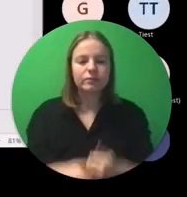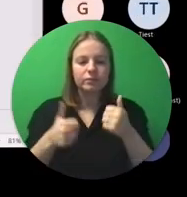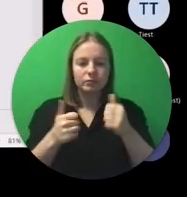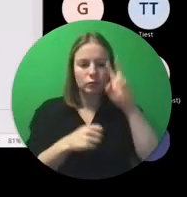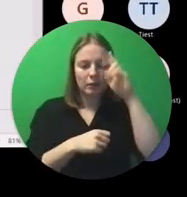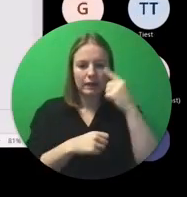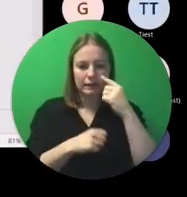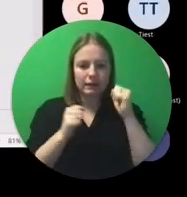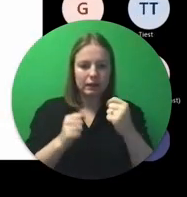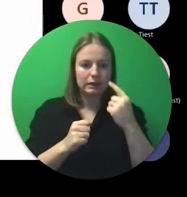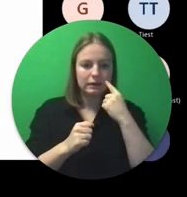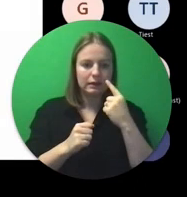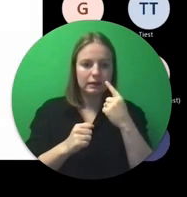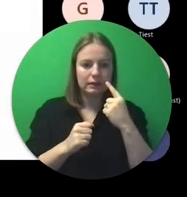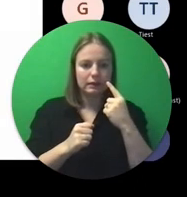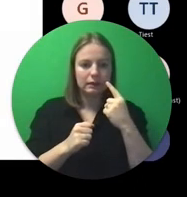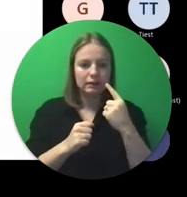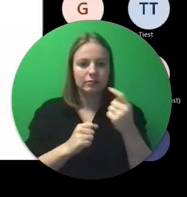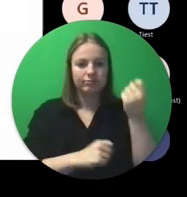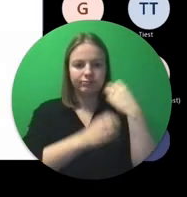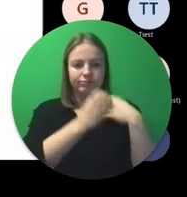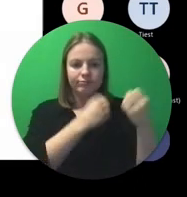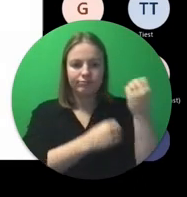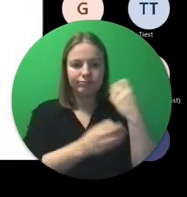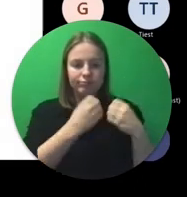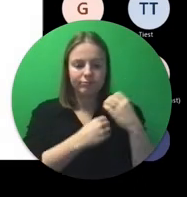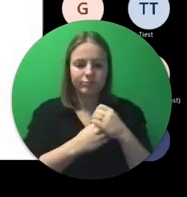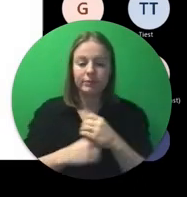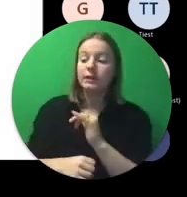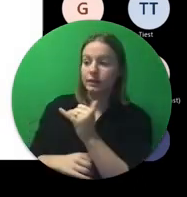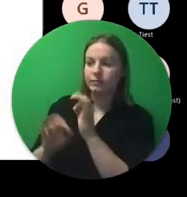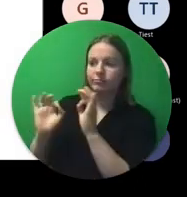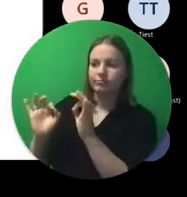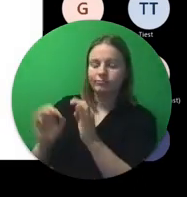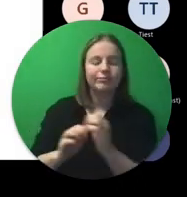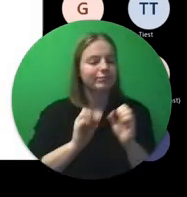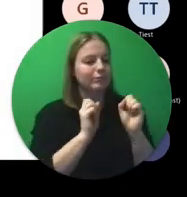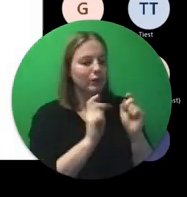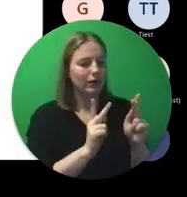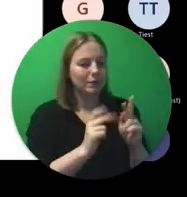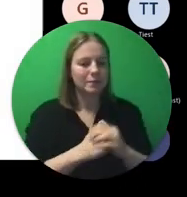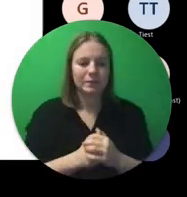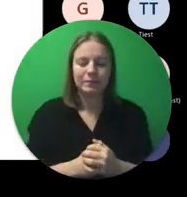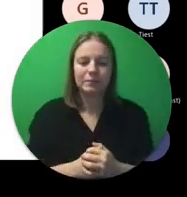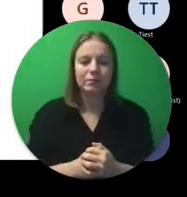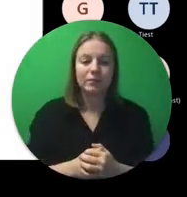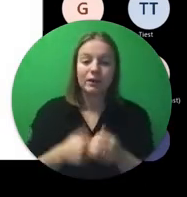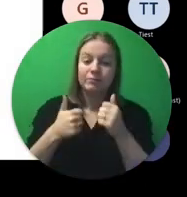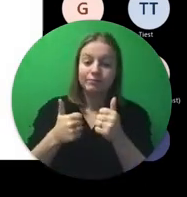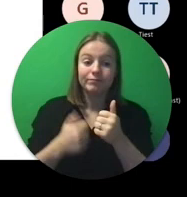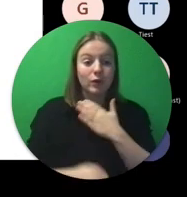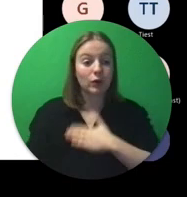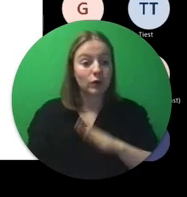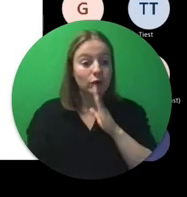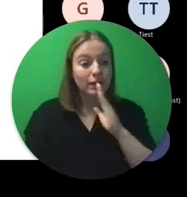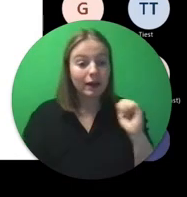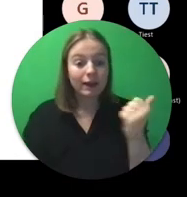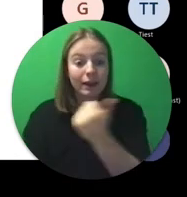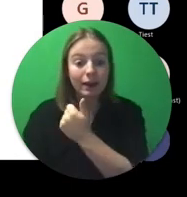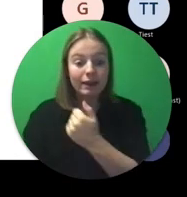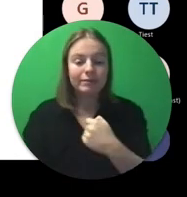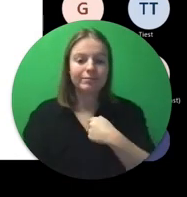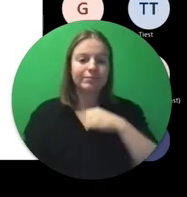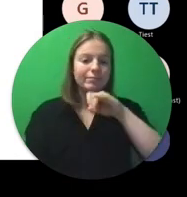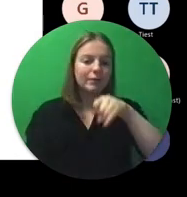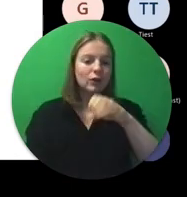Normaal moet je het nu kunnen zien, de presentatie. Prima, is gelukkig. Oké, super. Goedenavond allemaal, ik